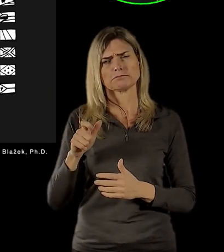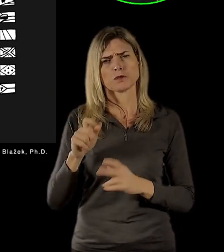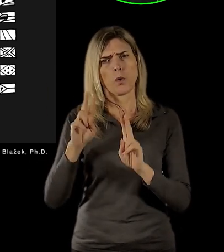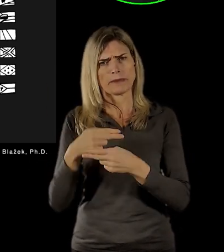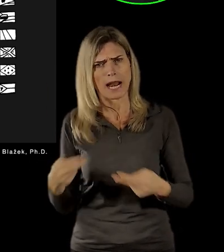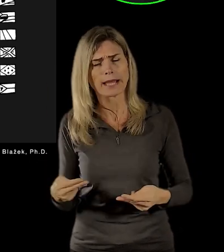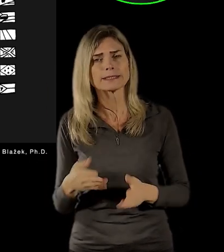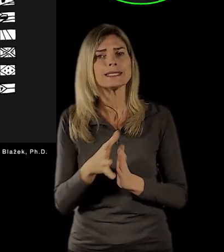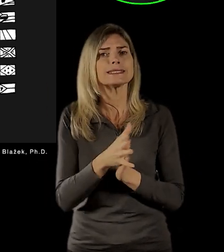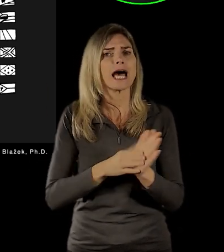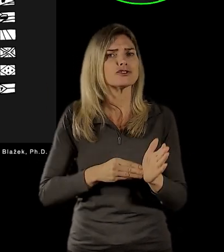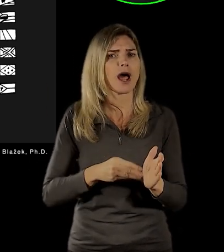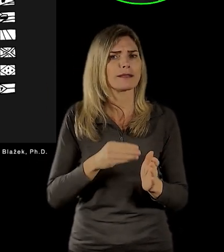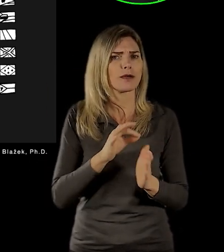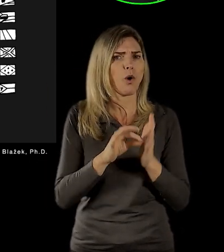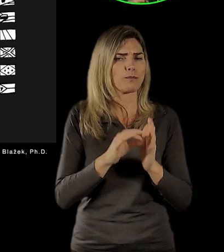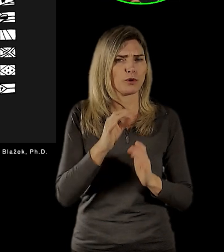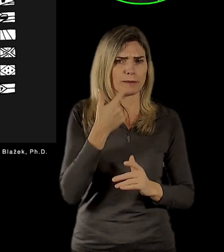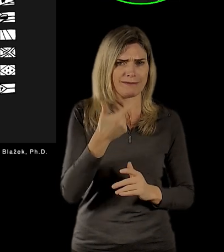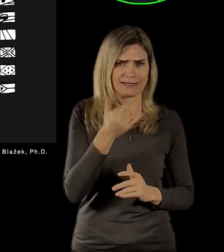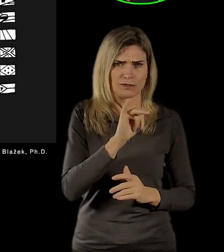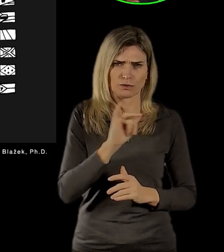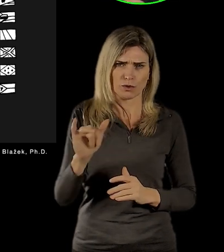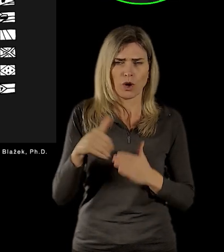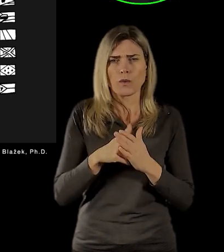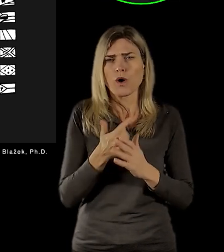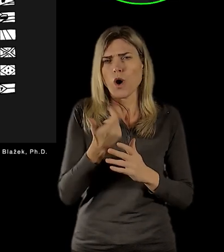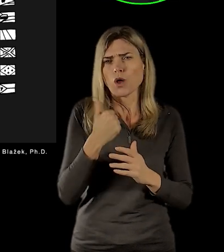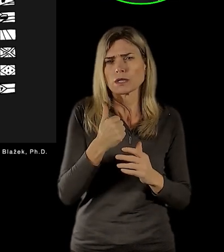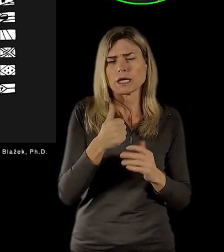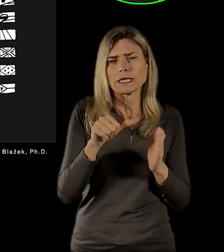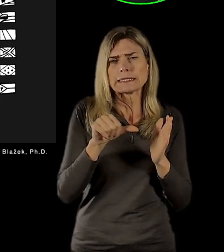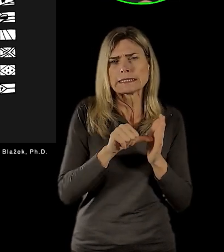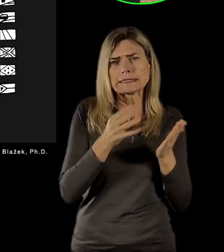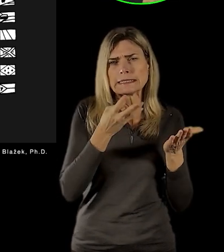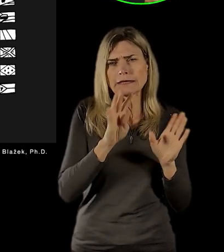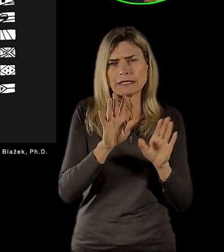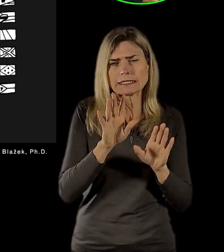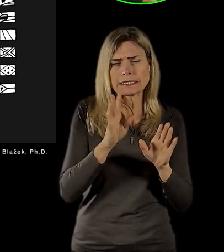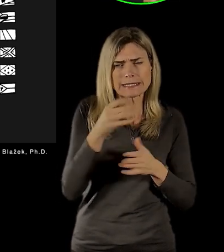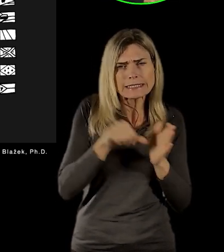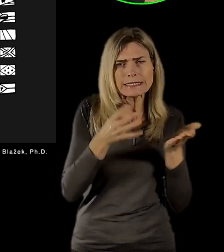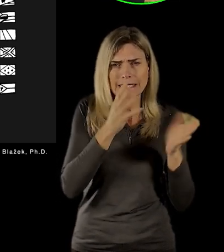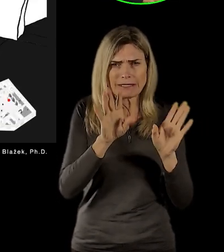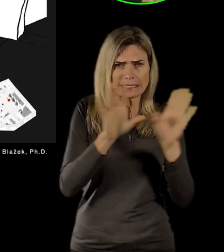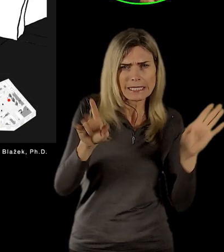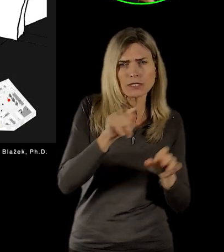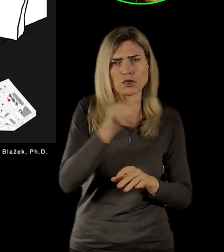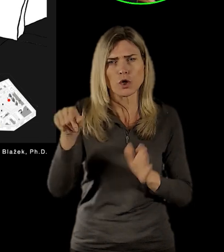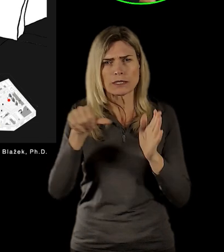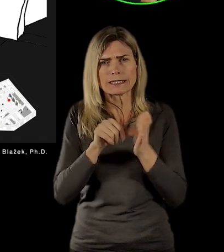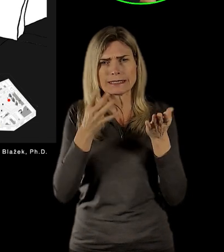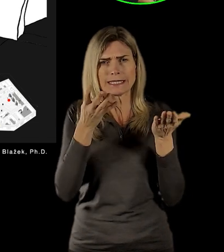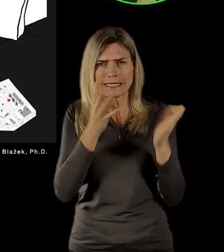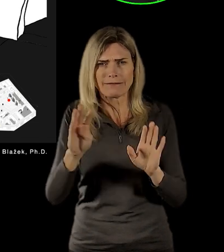20. let nebo na přelomu 10. a 20. let 20. století a doplňuje to vlastně